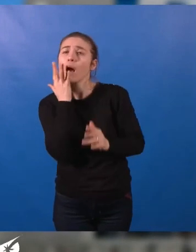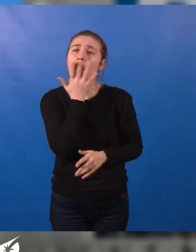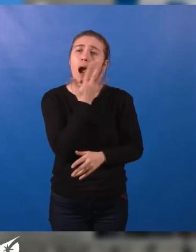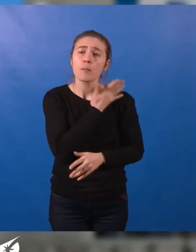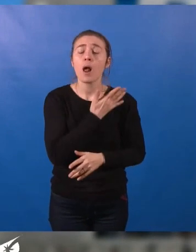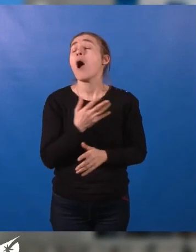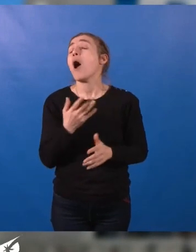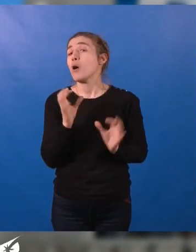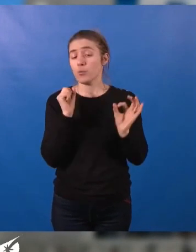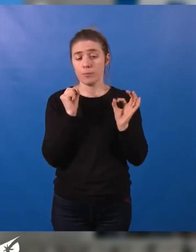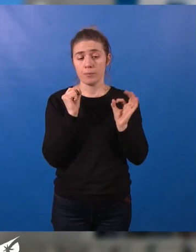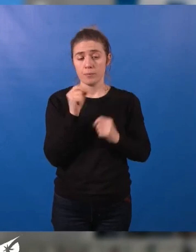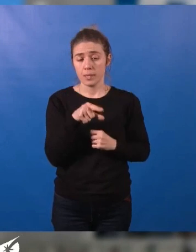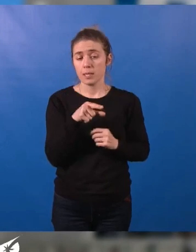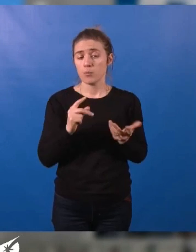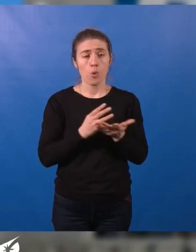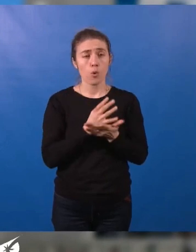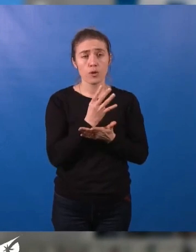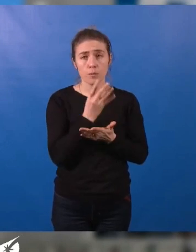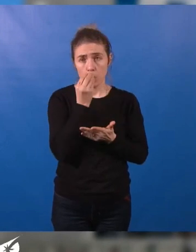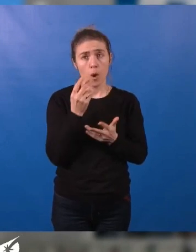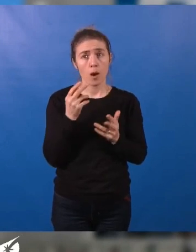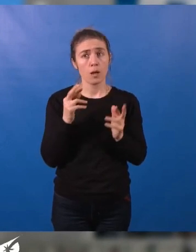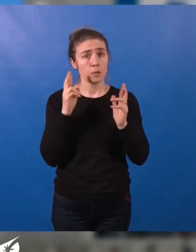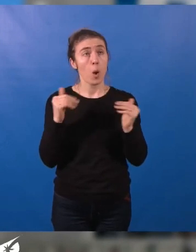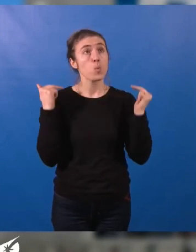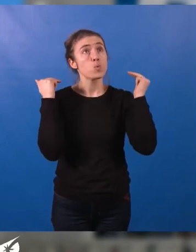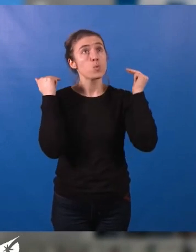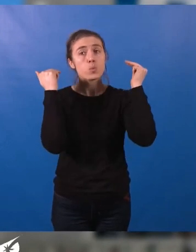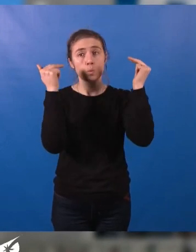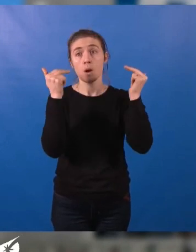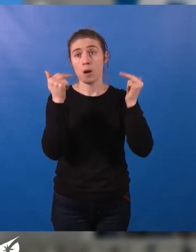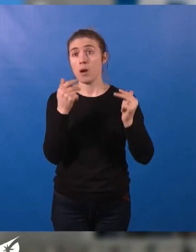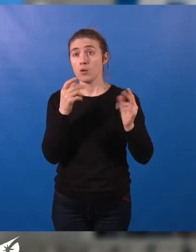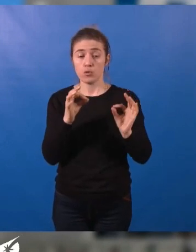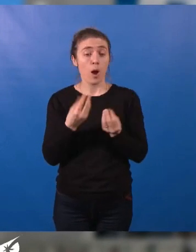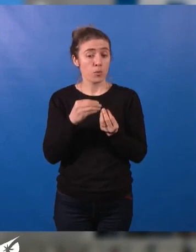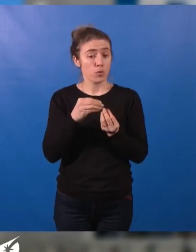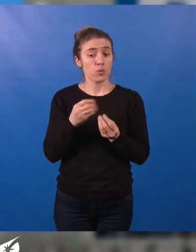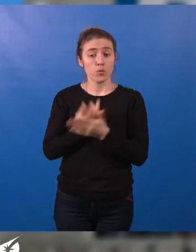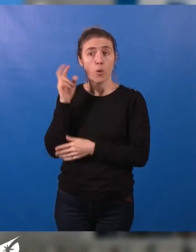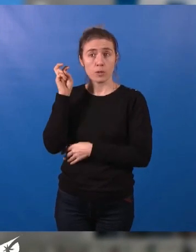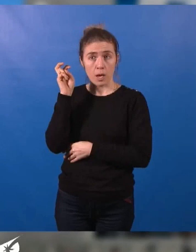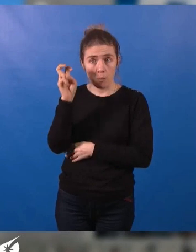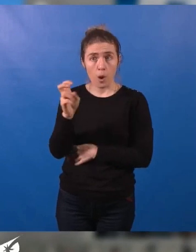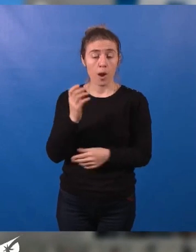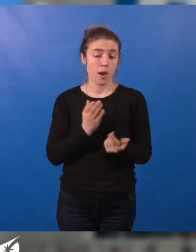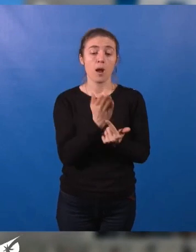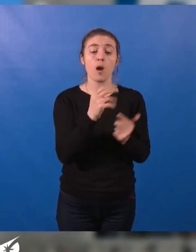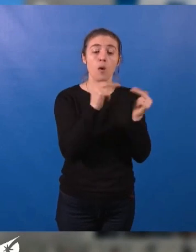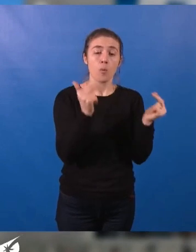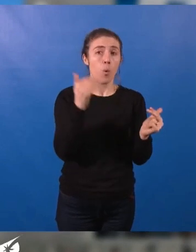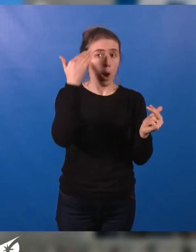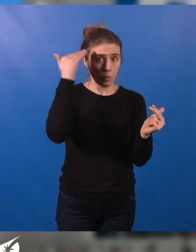projet est très ambitieux avec dans sa continuité un nouveau tramway, le pont Anne de Bretagne